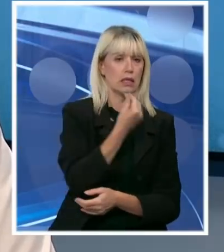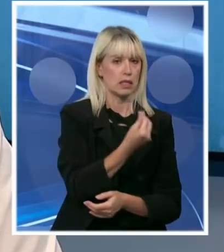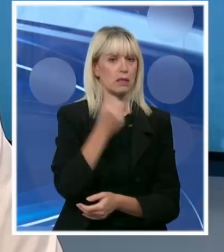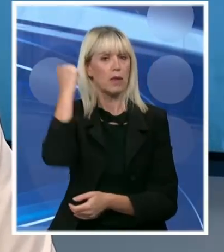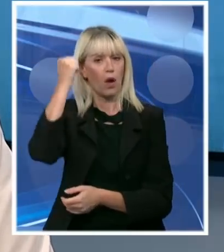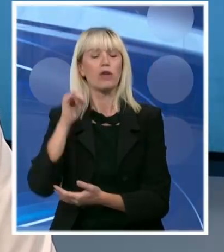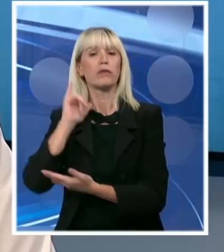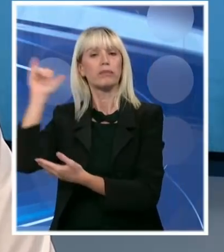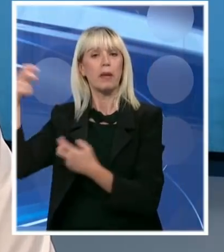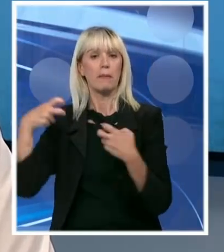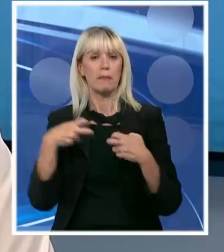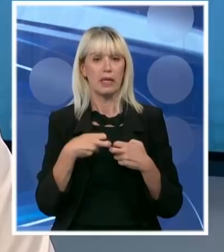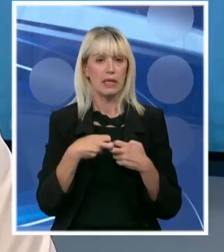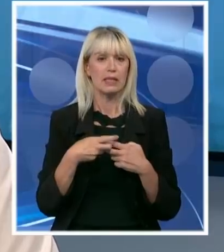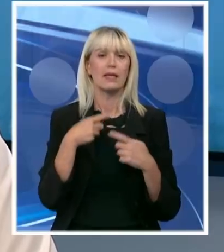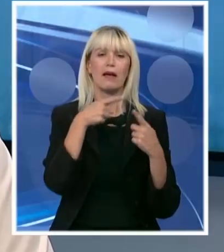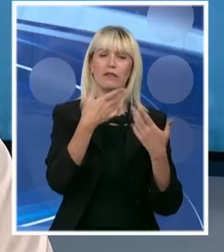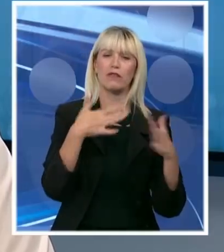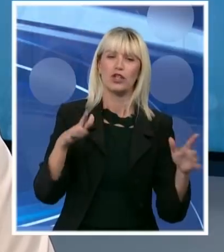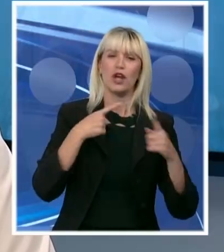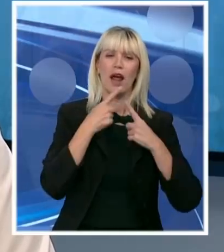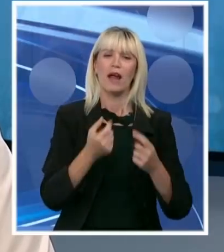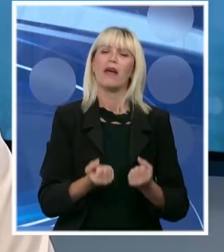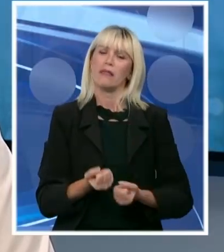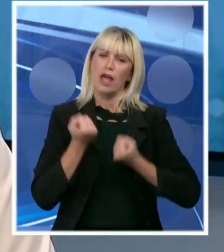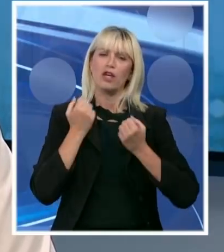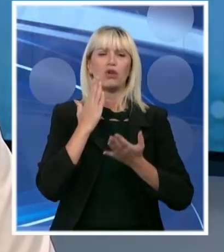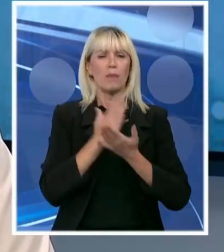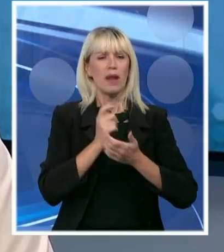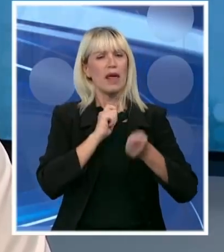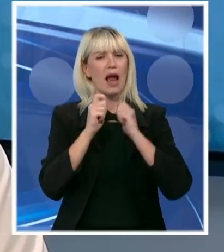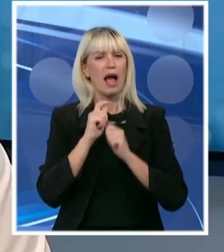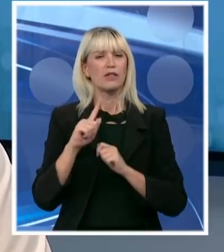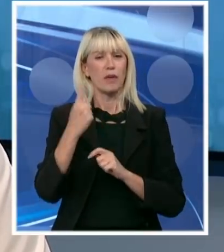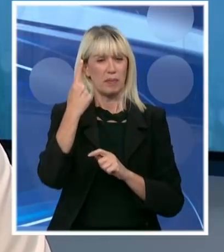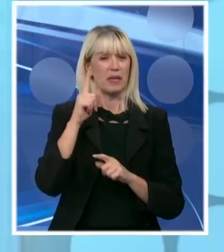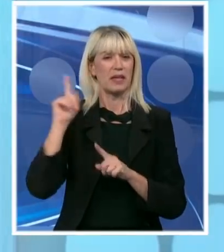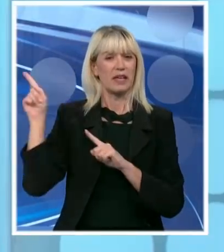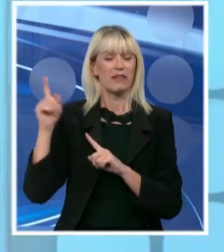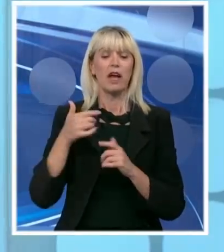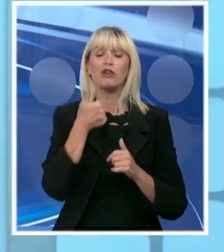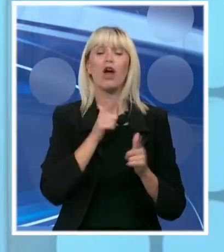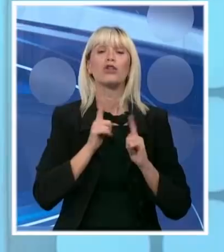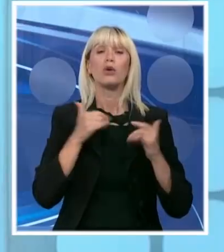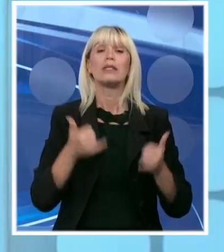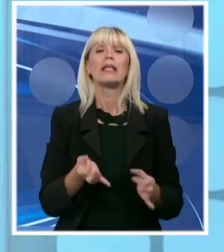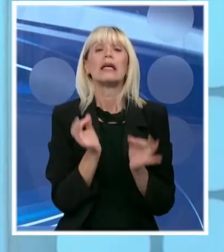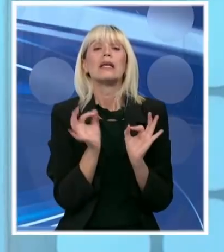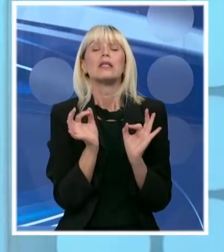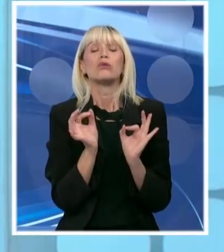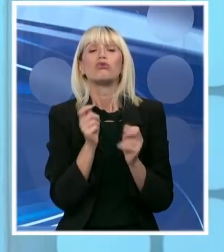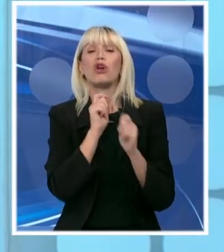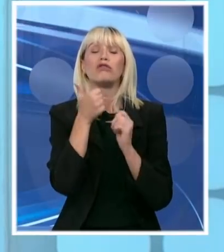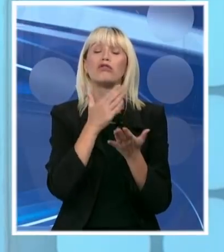rekli, politički deo razgovora bio je težak. Šta očekujete od ovog ekspertskog razgovora? Pa ja ću sad da vam govorim. Znate, slučitav sam tekst